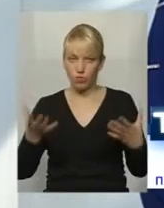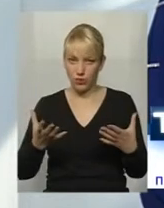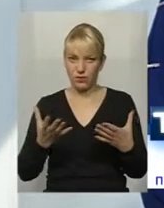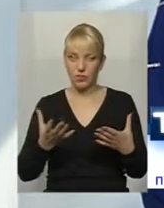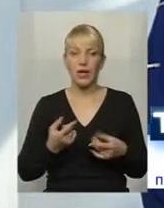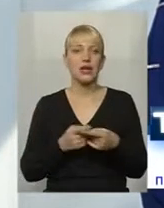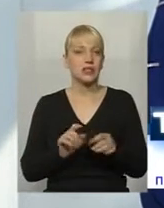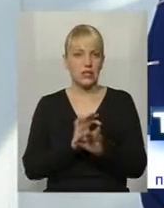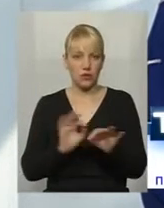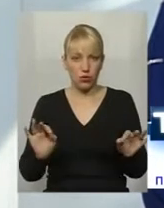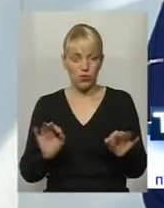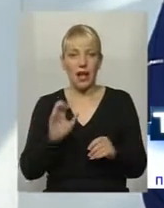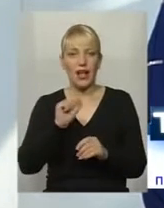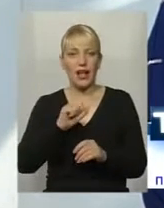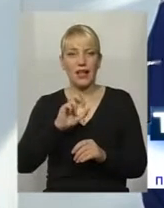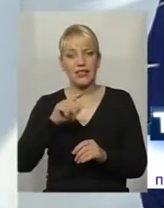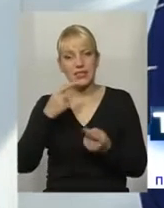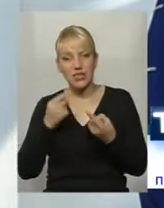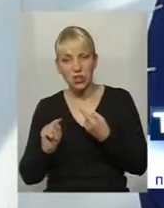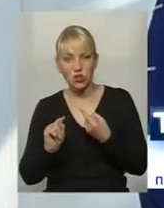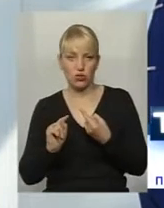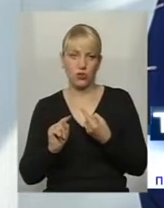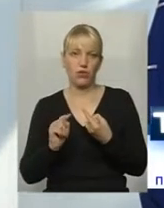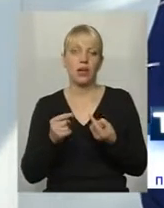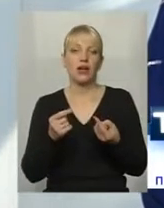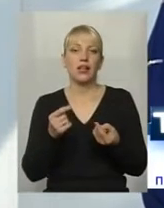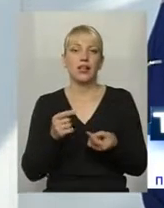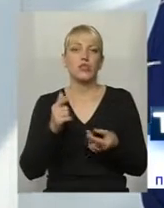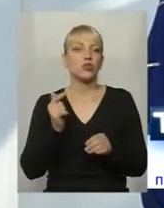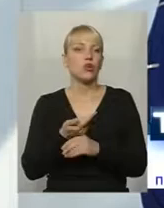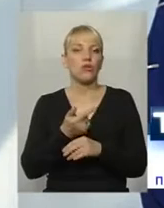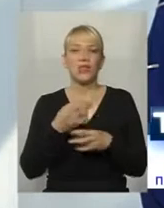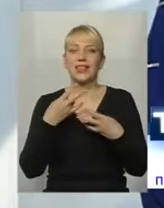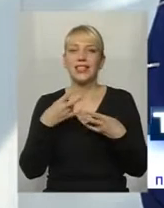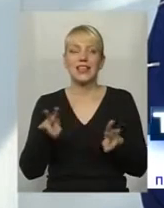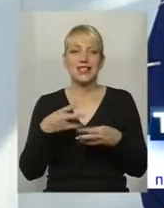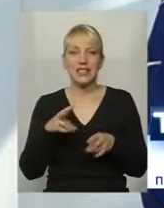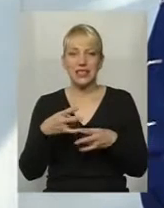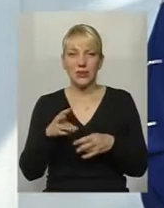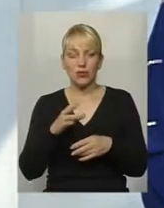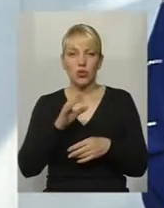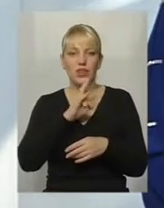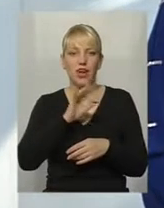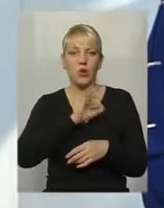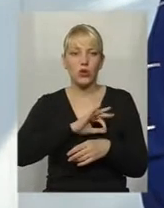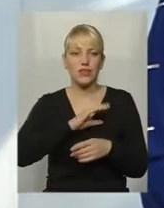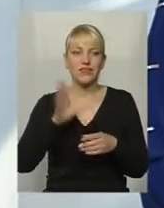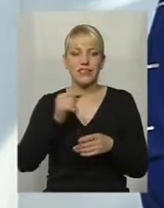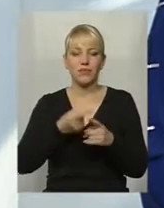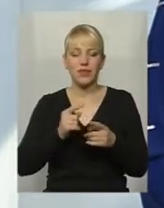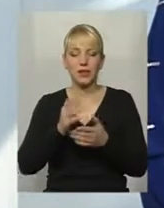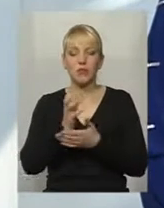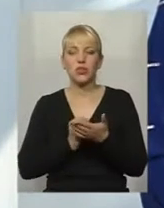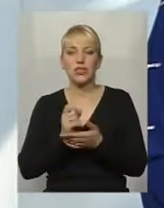боку, це дуже добре. З іншого боку, знову ж таки, не слід не вілювати, не слід не користуватися всім тим потенціалом, який